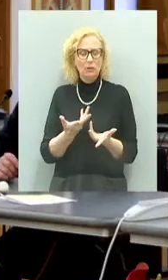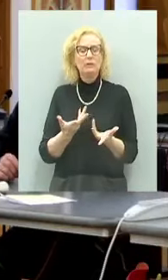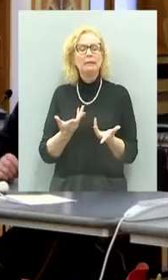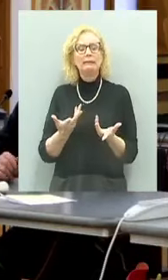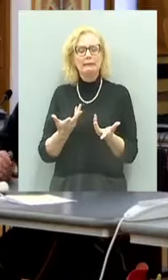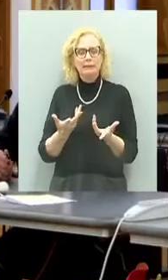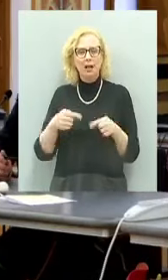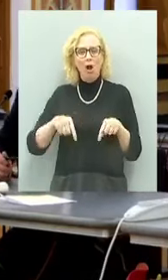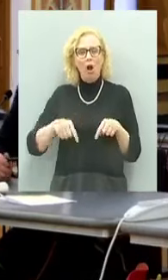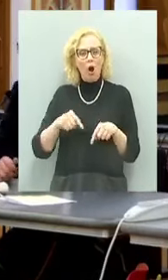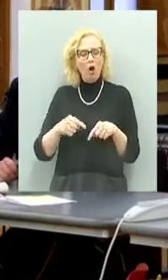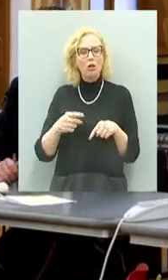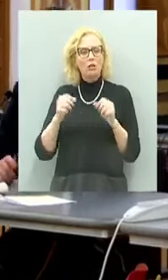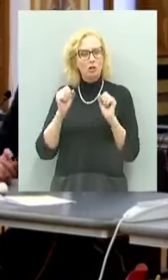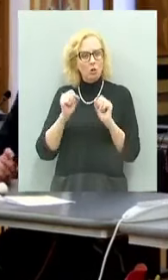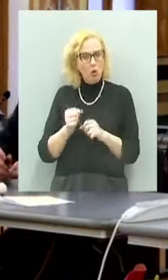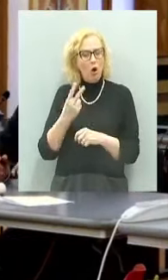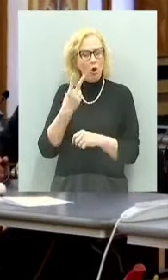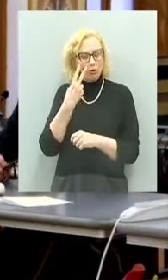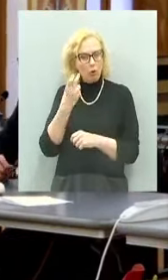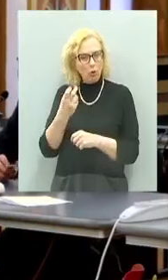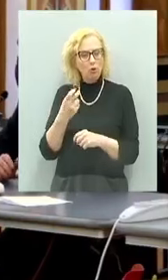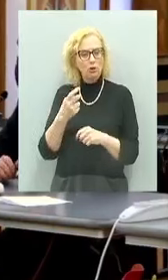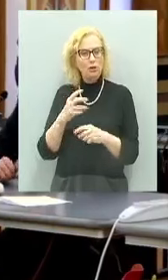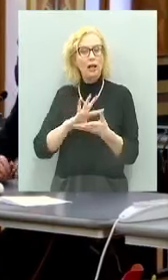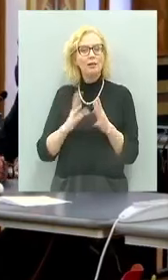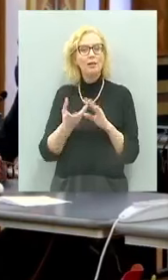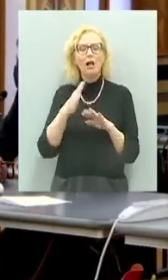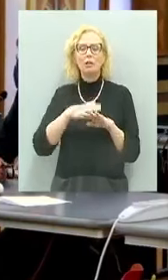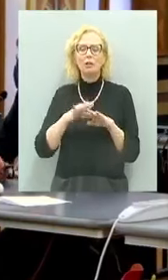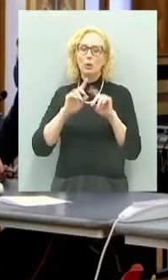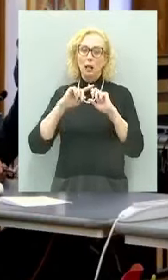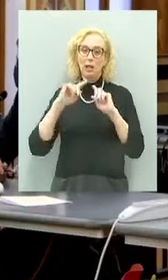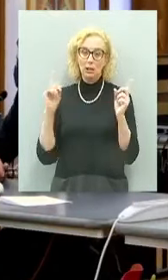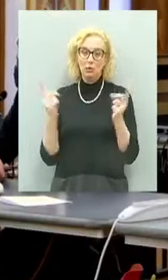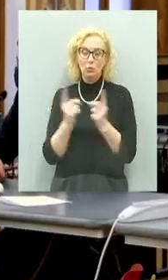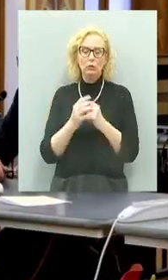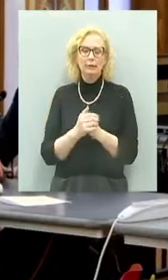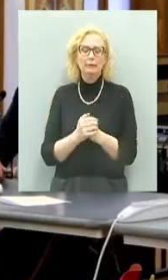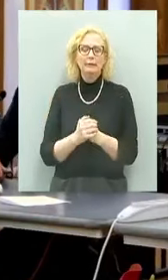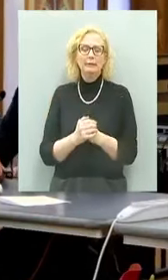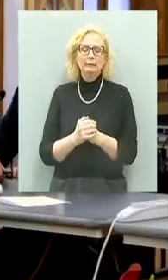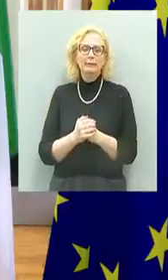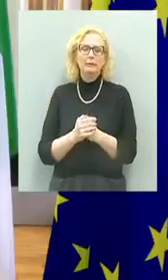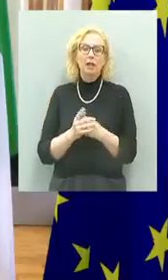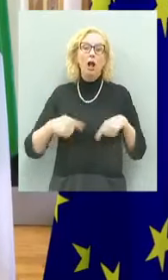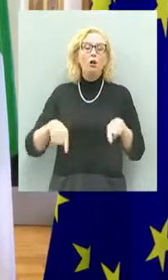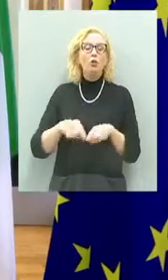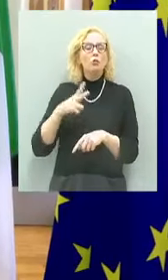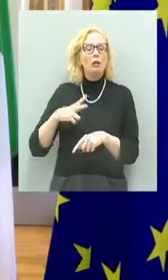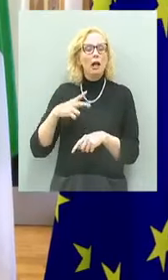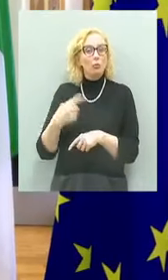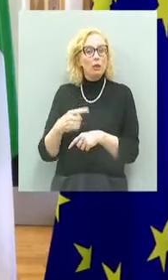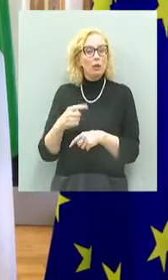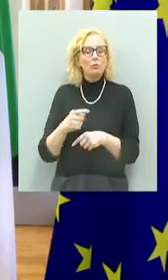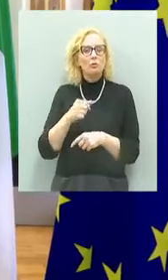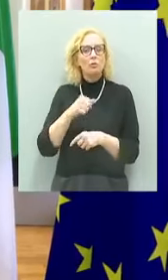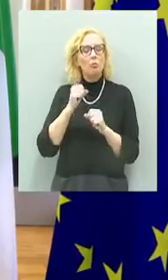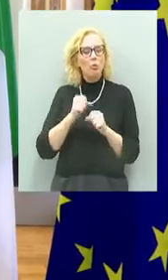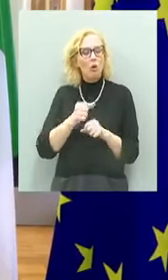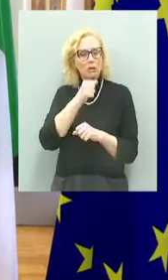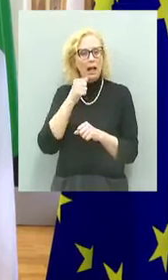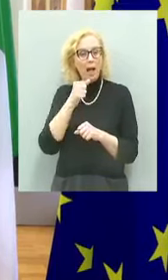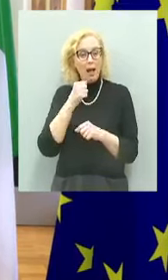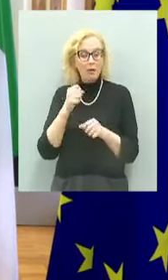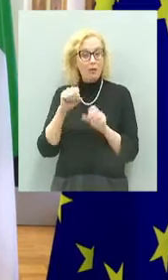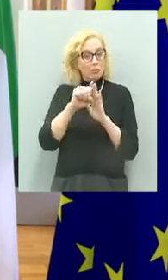riconosciuto ed è diventato patrimonio comune. Noi speriamo che questo possa servire perché la storia